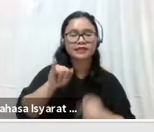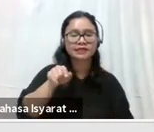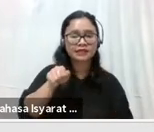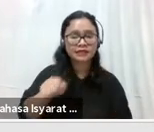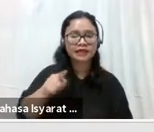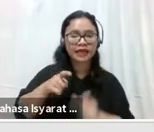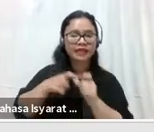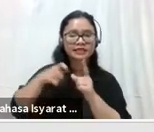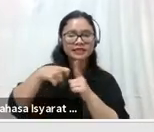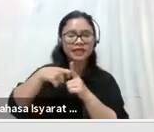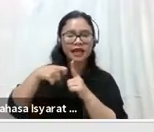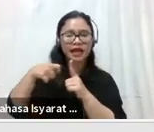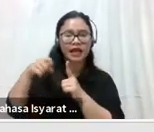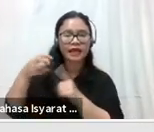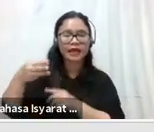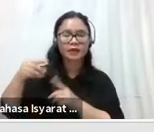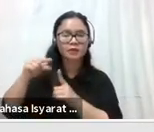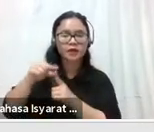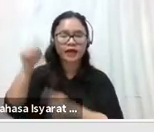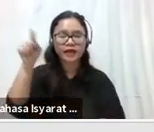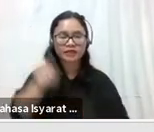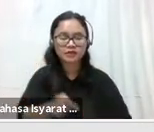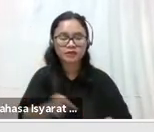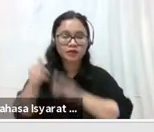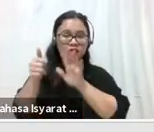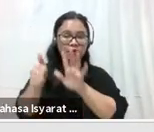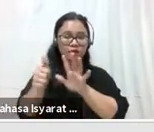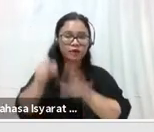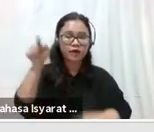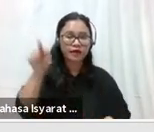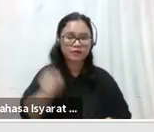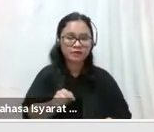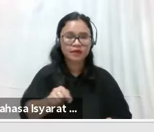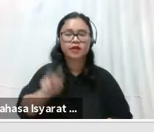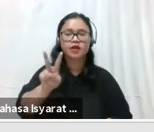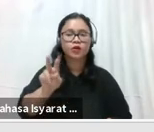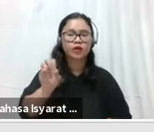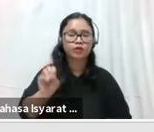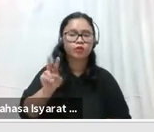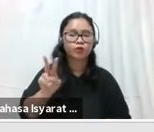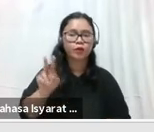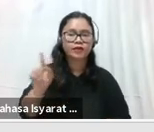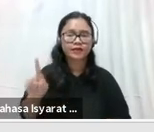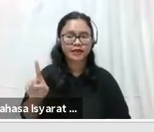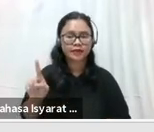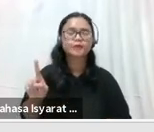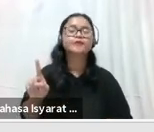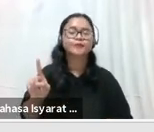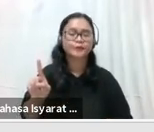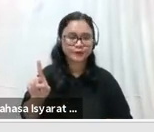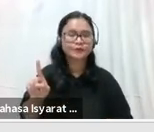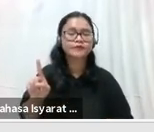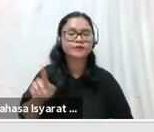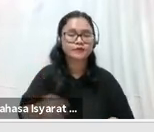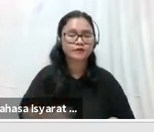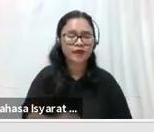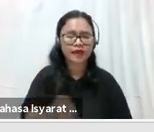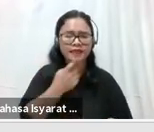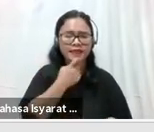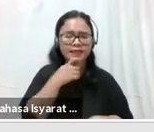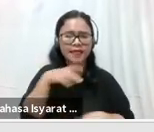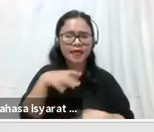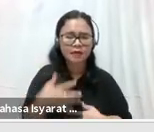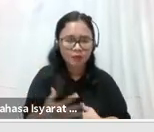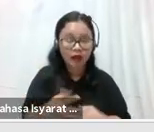SKEP garis miring 6 Romawi garis miring 2021 tentang